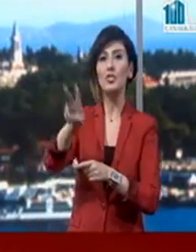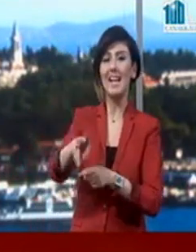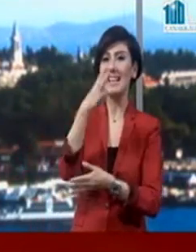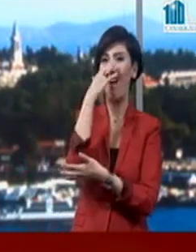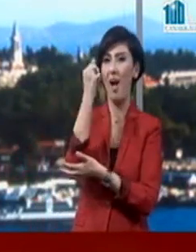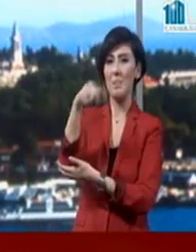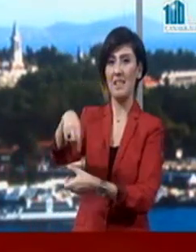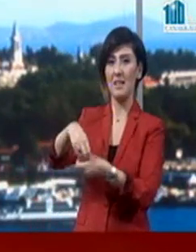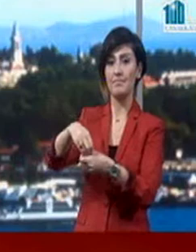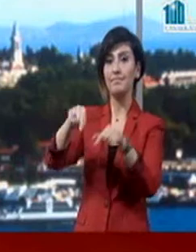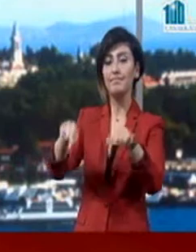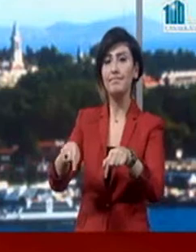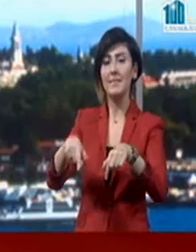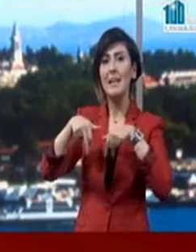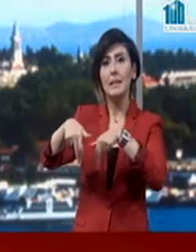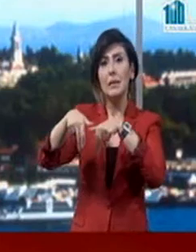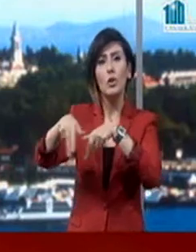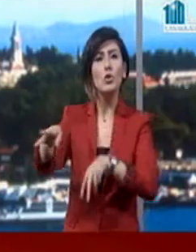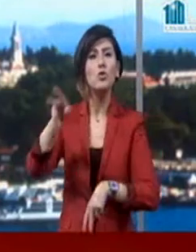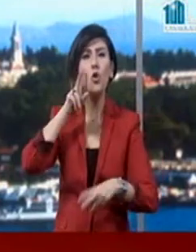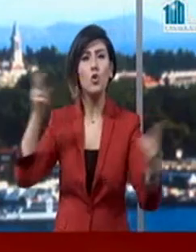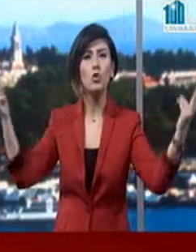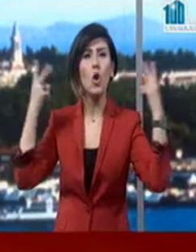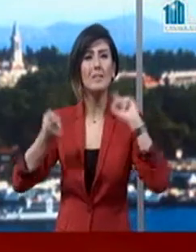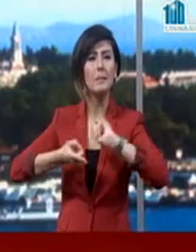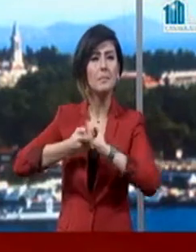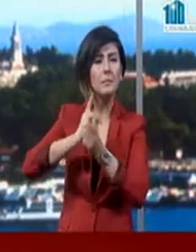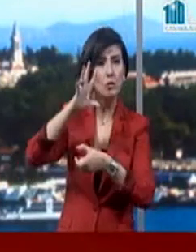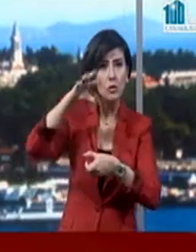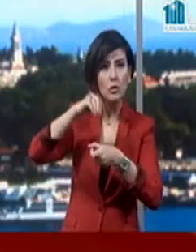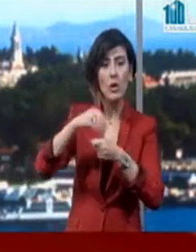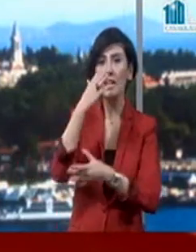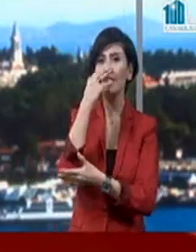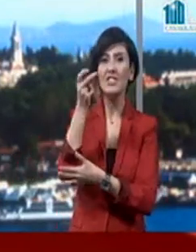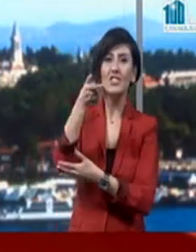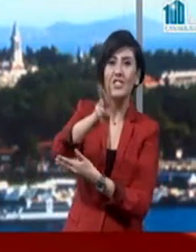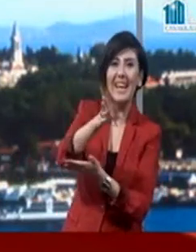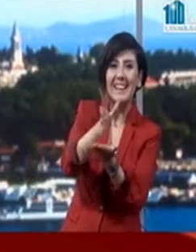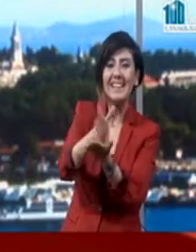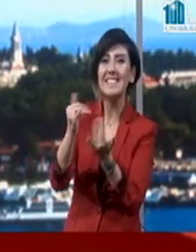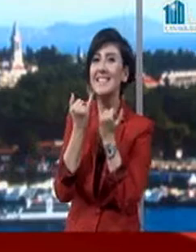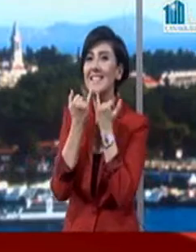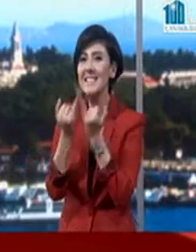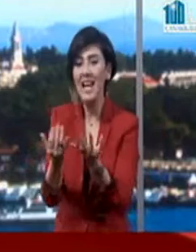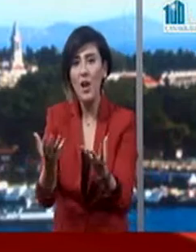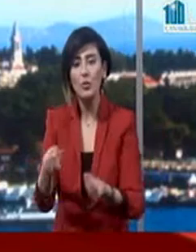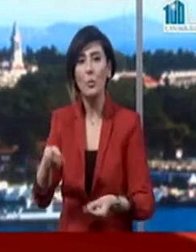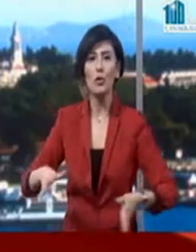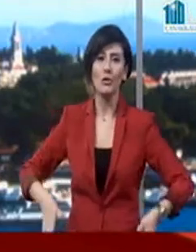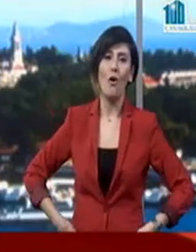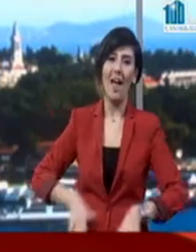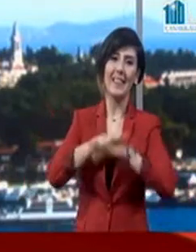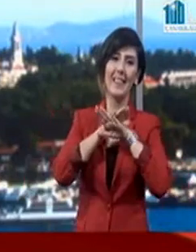gösterinin geçit töreninin tamamlanmasının ardından da şehitlik ziyaret edilecek. Ve buradaki törenler de böylelikle